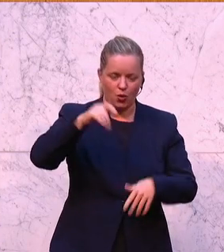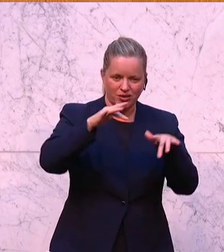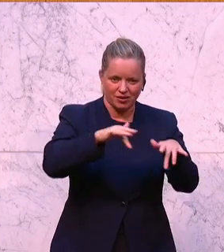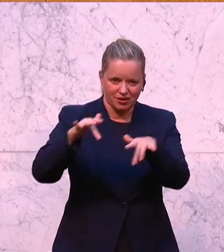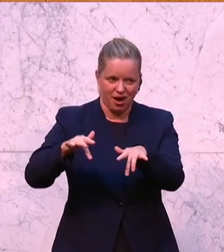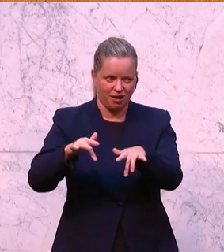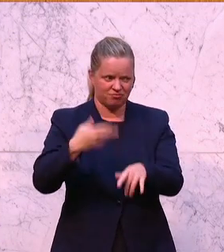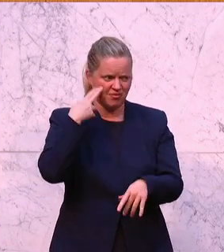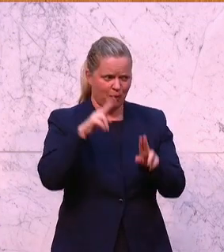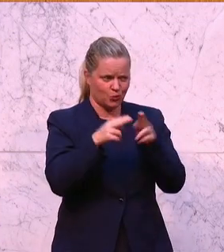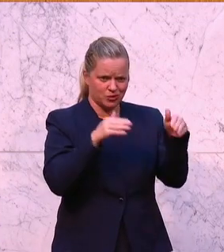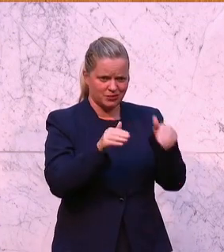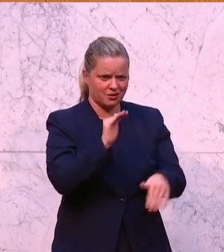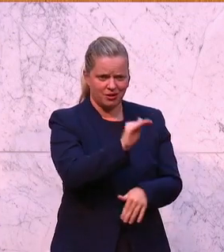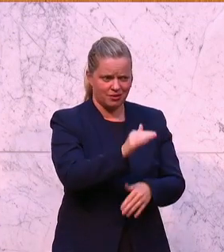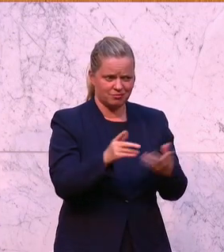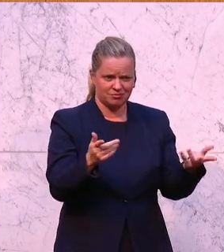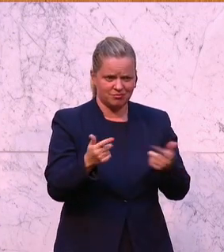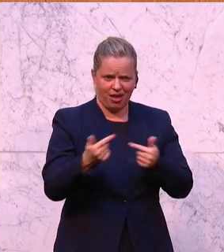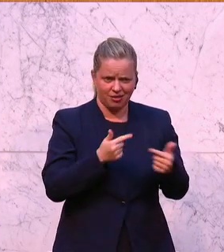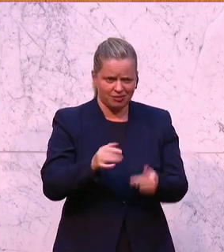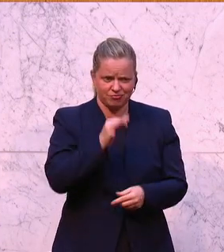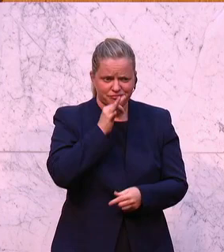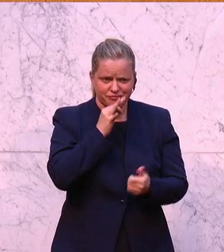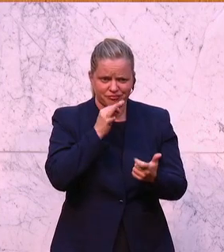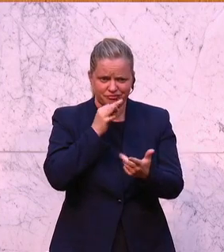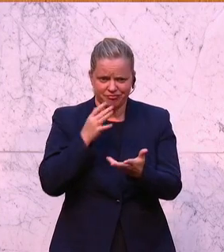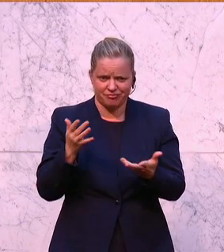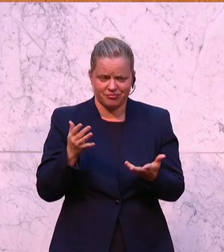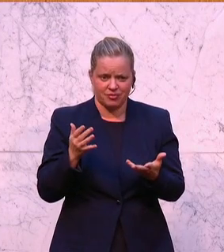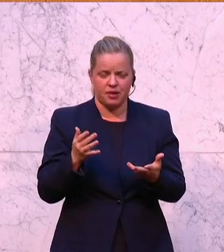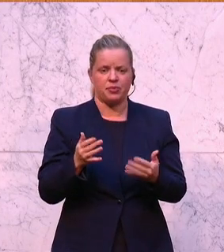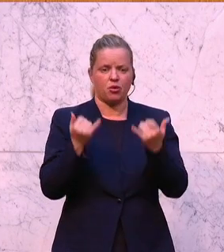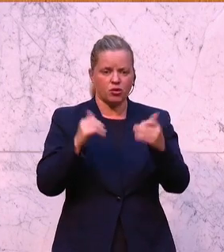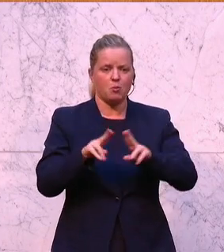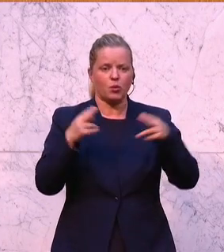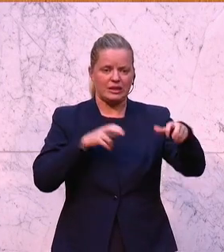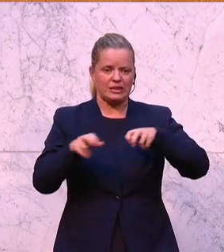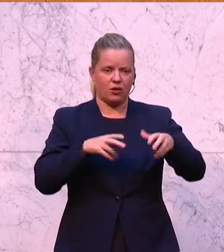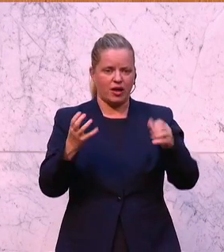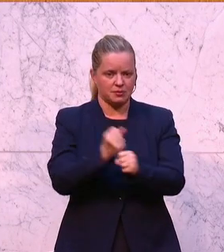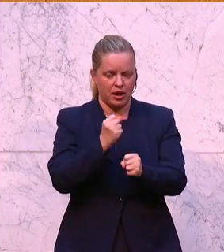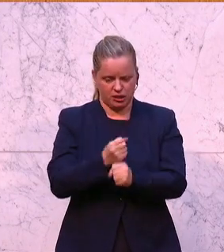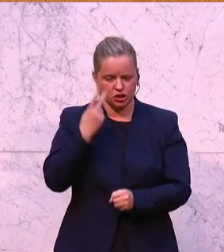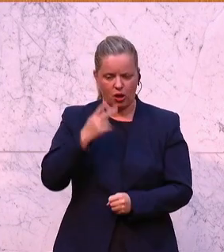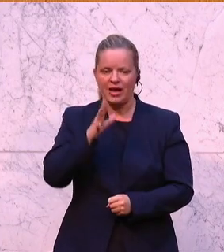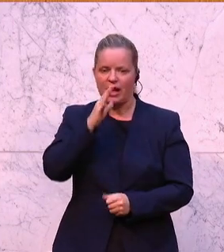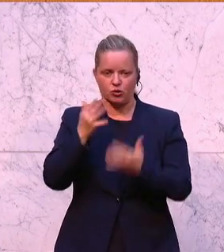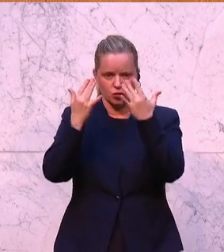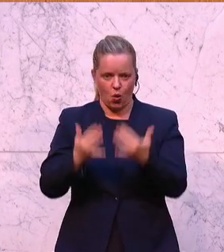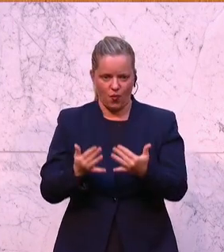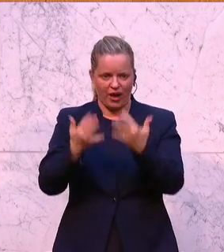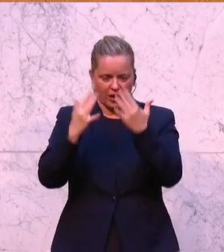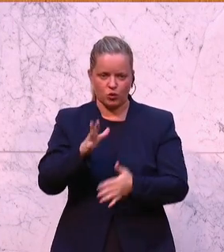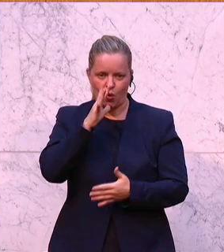aus. Und gleichzeitig macht die Bundesregierung aber Folgendes. Wie man es angeschaut, ein Rechnungshofbericht zum Jahr 2020